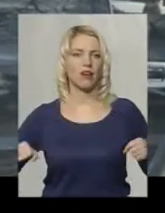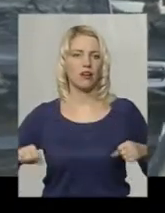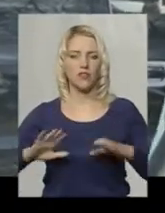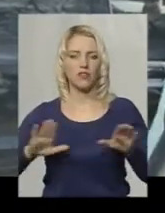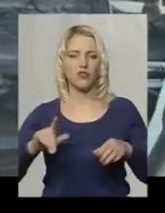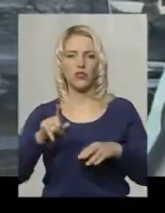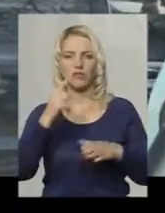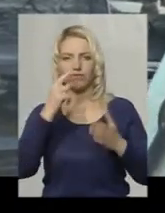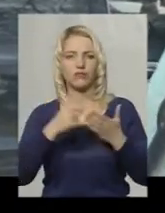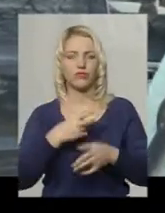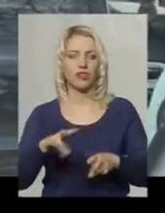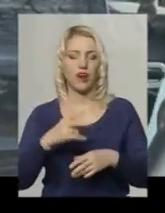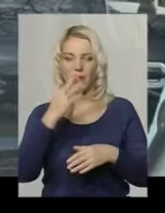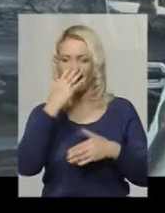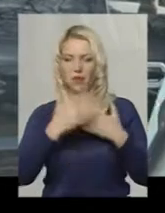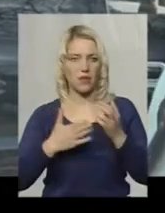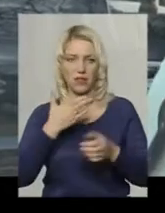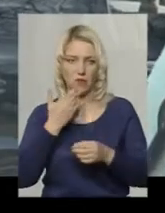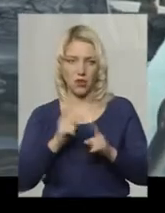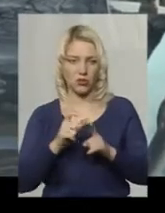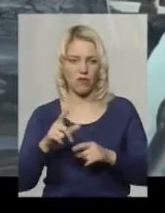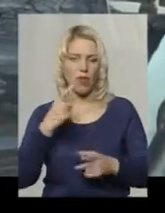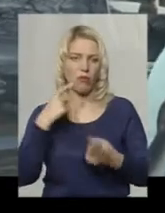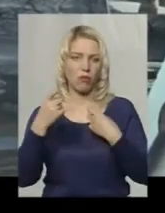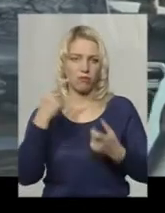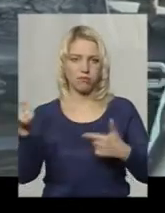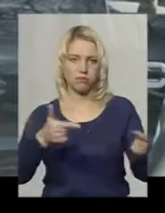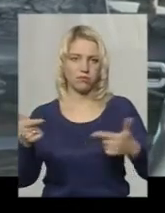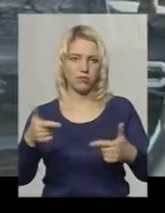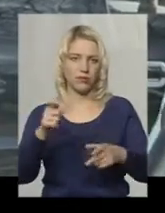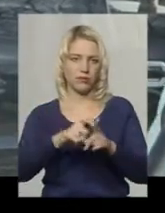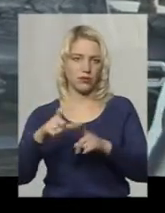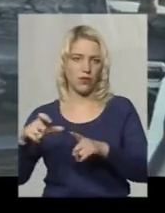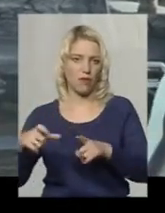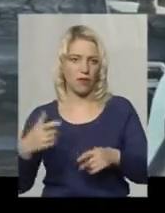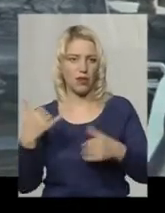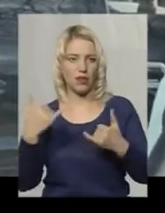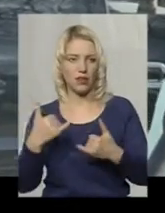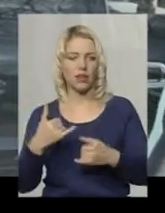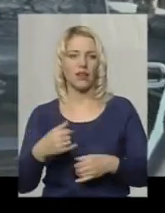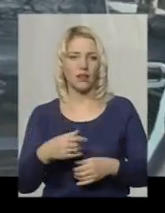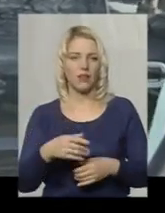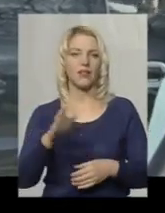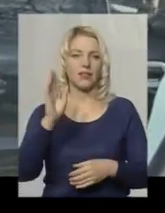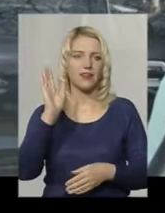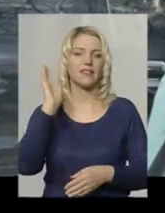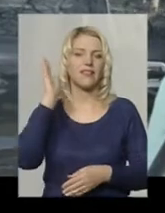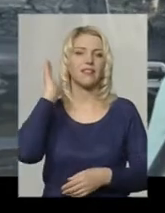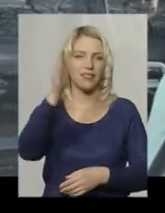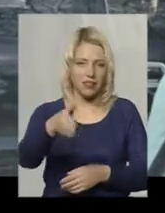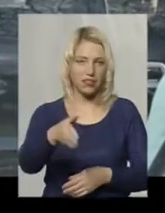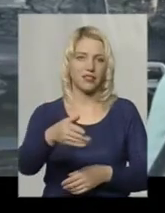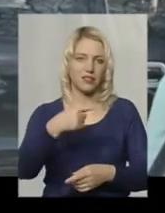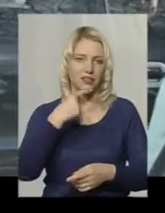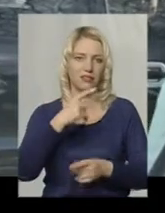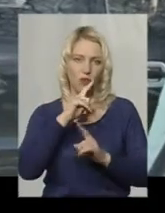Вибачте, навіть не вибачте, вона нас обзиває різними поганими словами. І сказала, що їдіть мілким шрифтом, я не буду казати